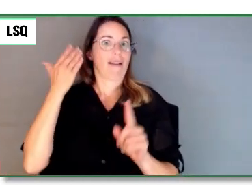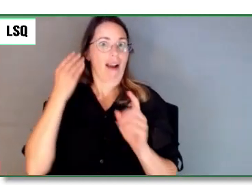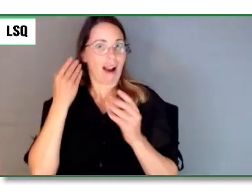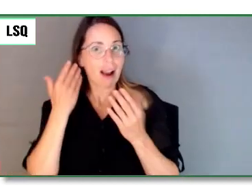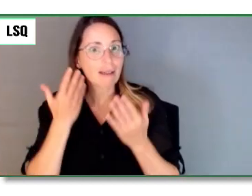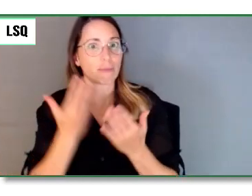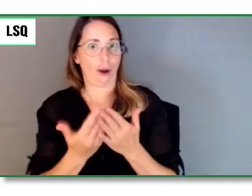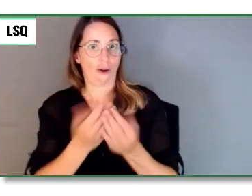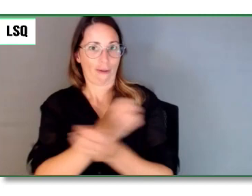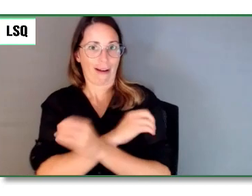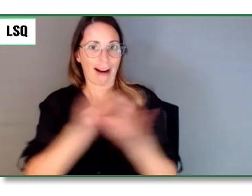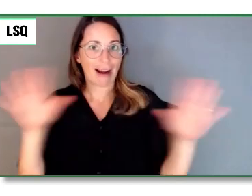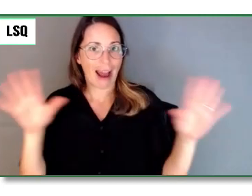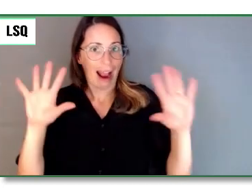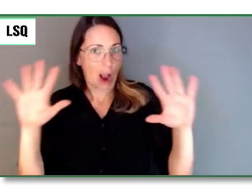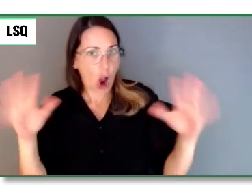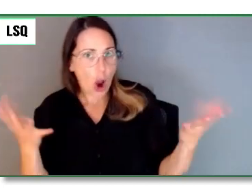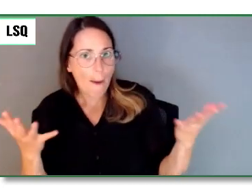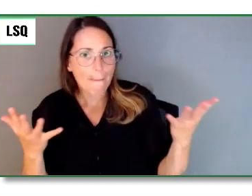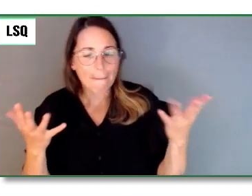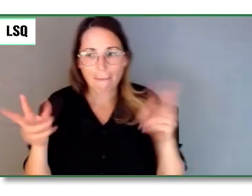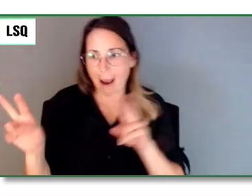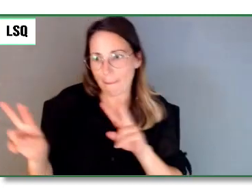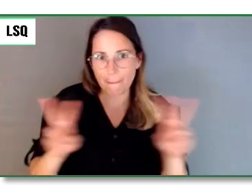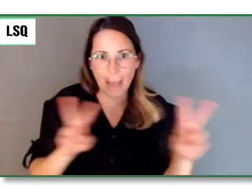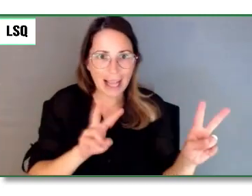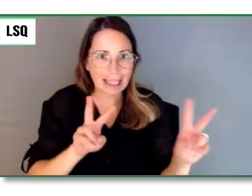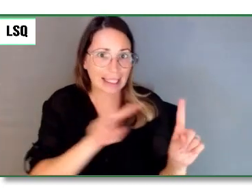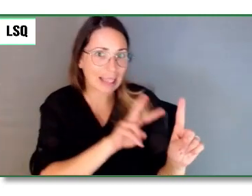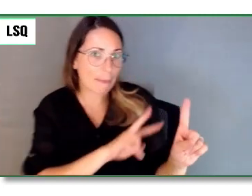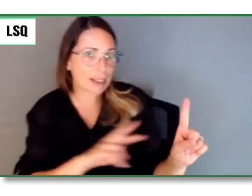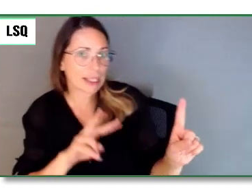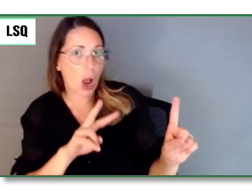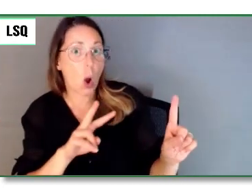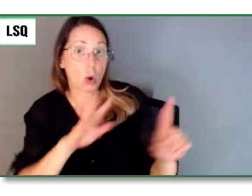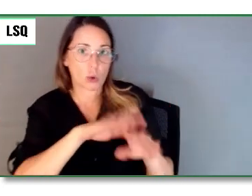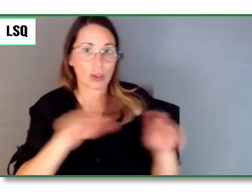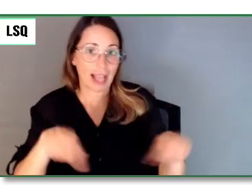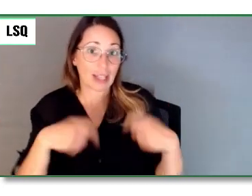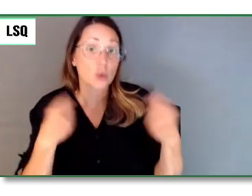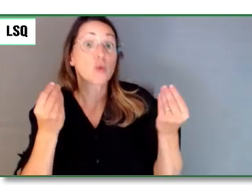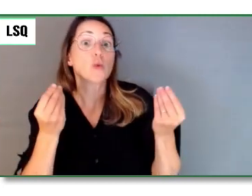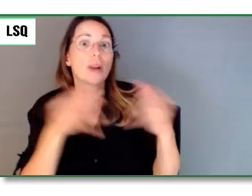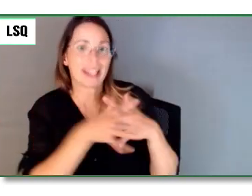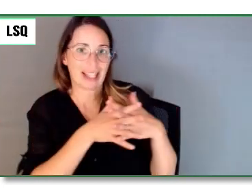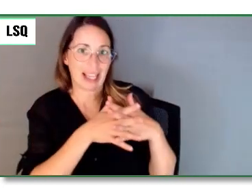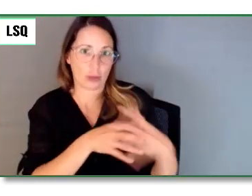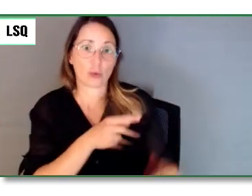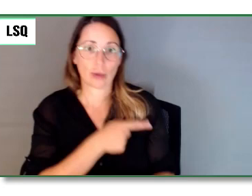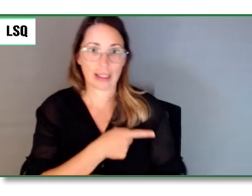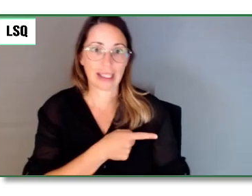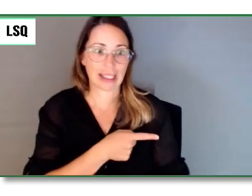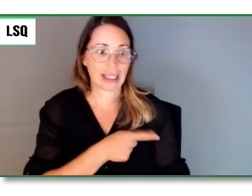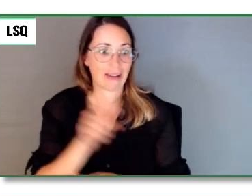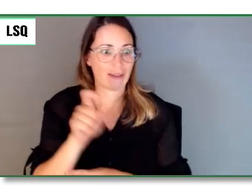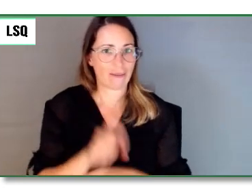vraiment être très éloigné pour avoir accès à la nature, pour vouloir la préserver.